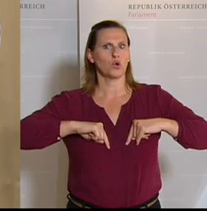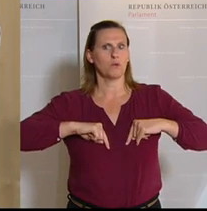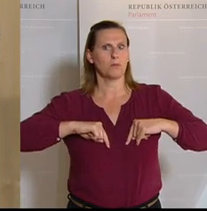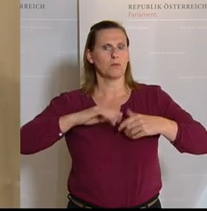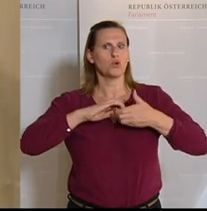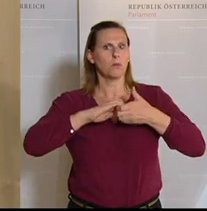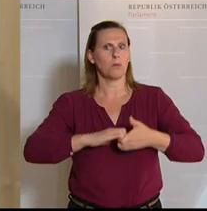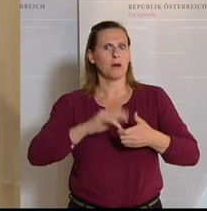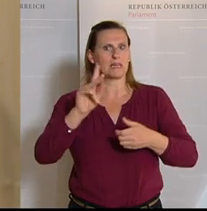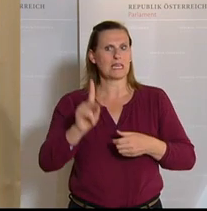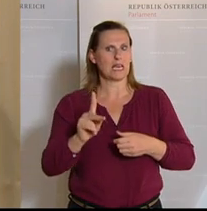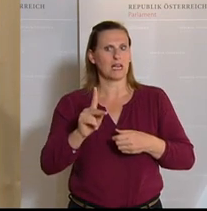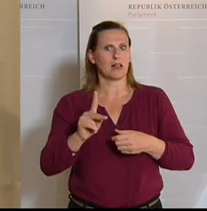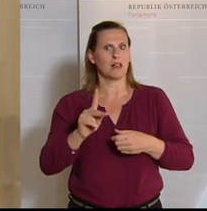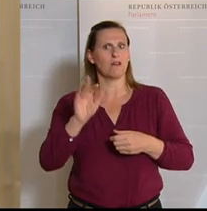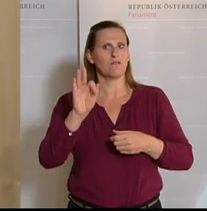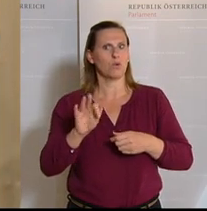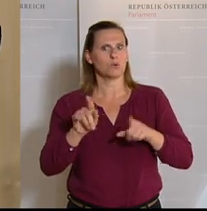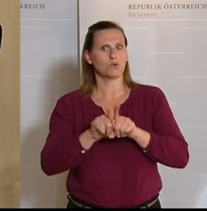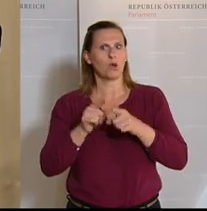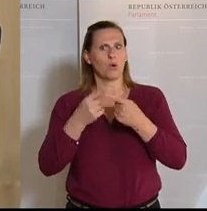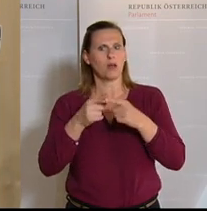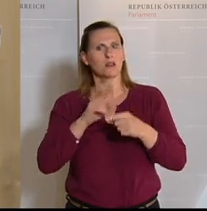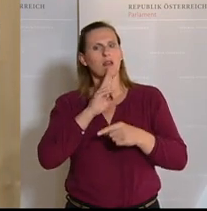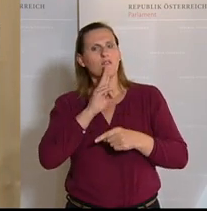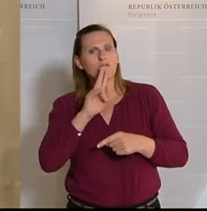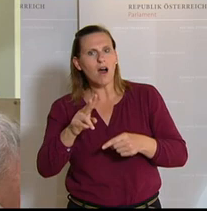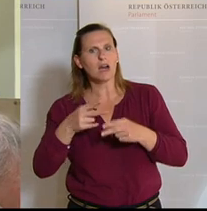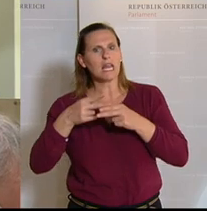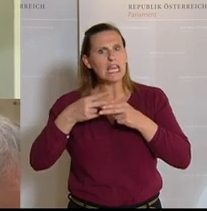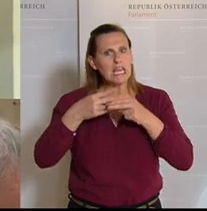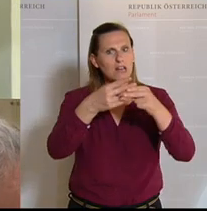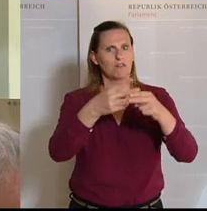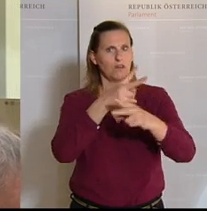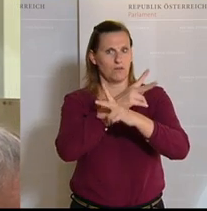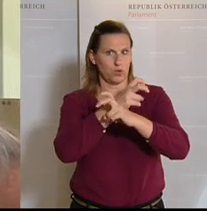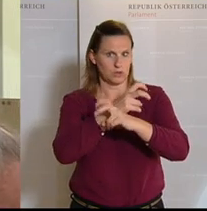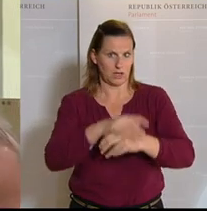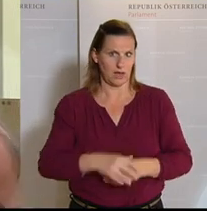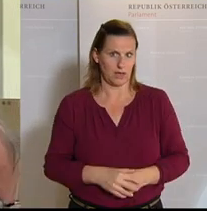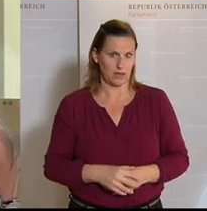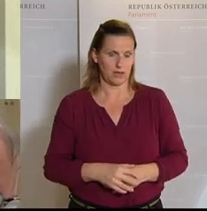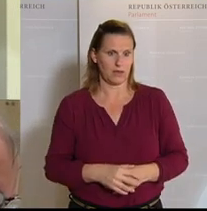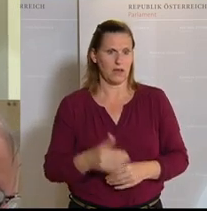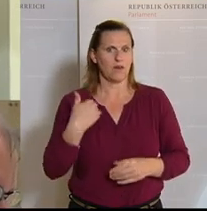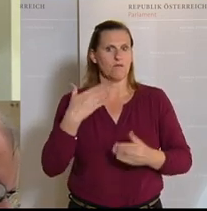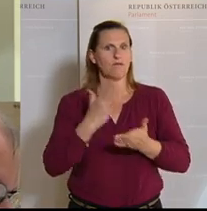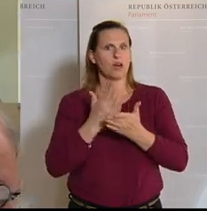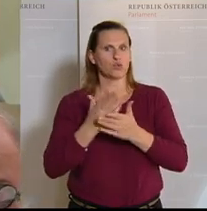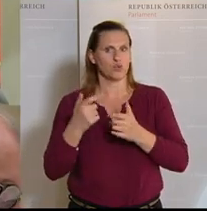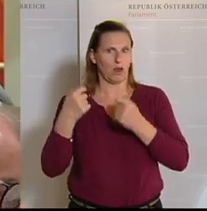Fuchs und weiterer Abgeordneter betreffend echte Hilfe für Österreich. Er wurde bereits